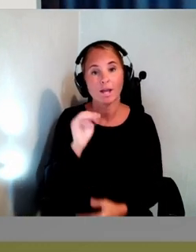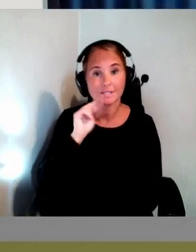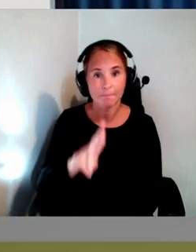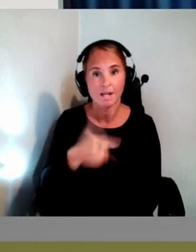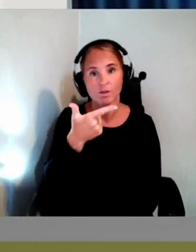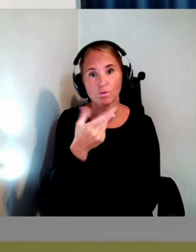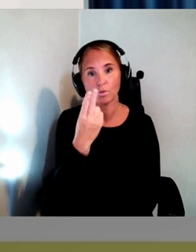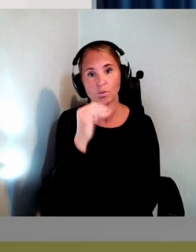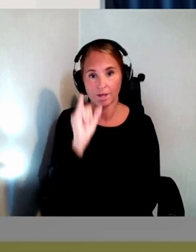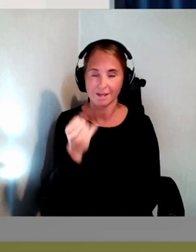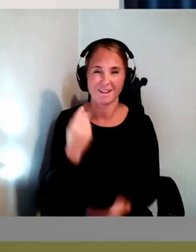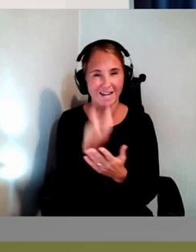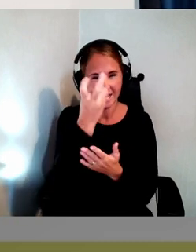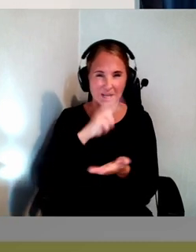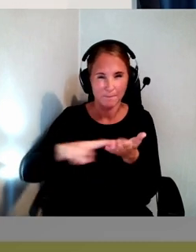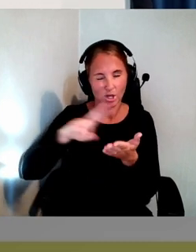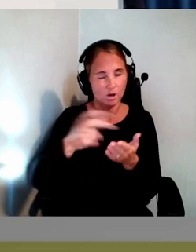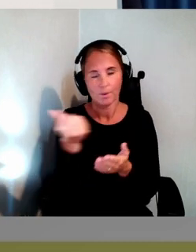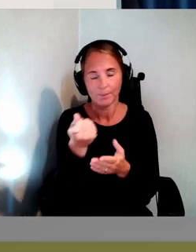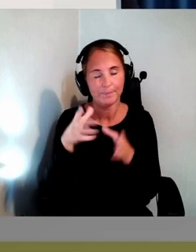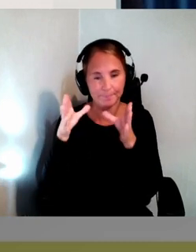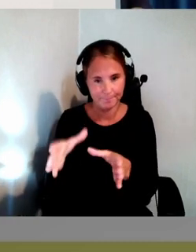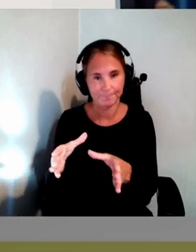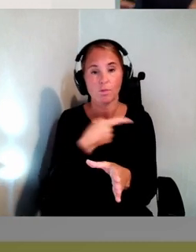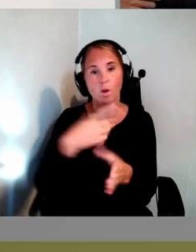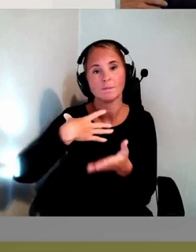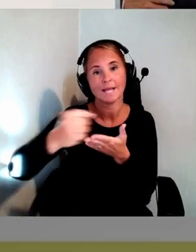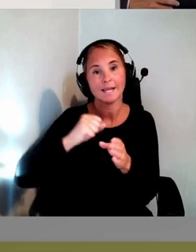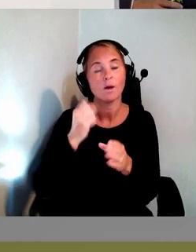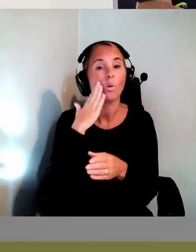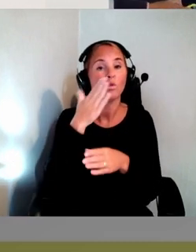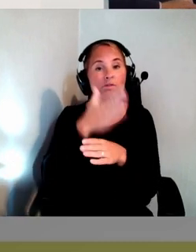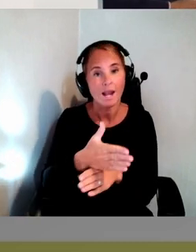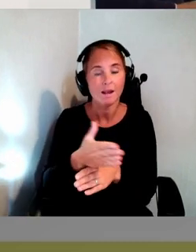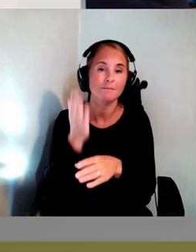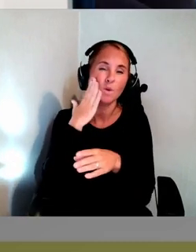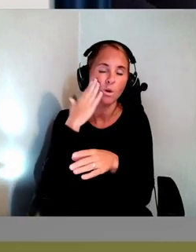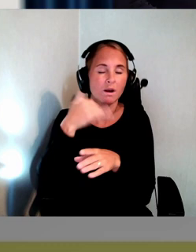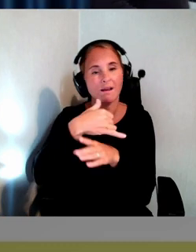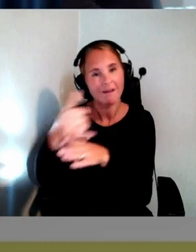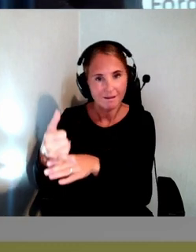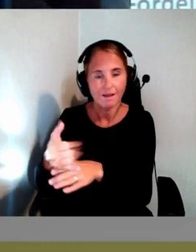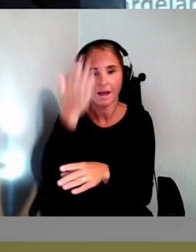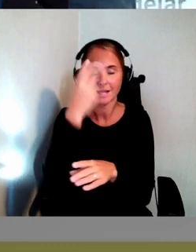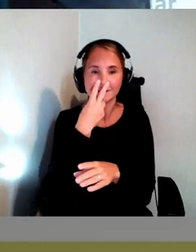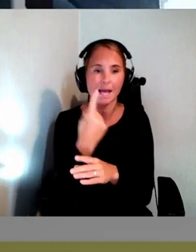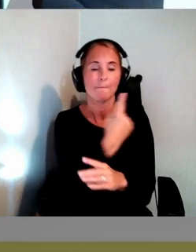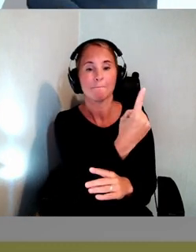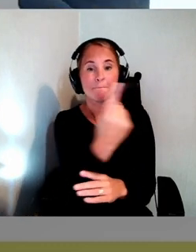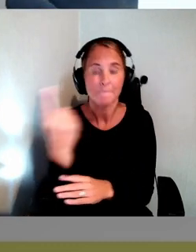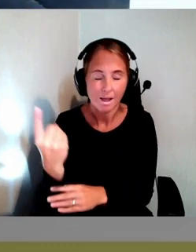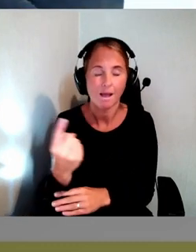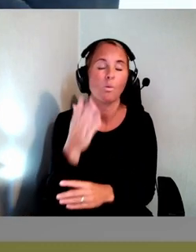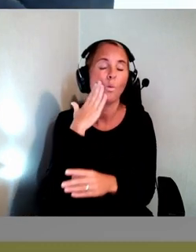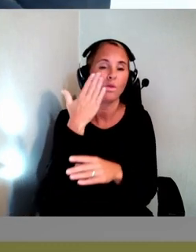TUI, det är någon typ av resebyar tror jag. De säljer hotellvistelser. Och där kan man se, för varje hotellrum så kan du se